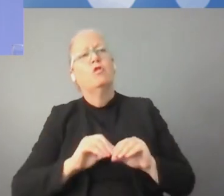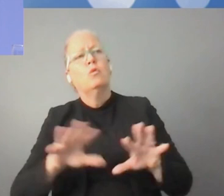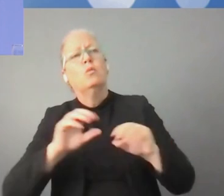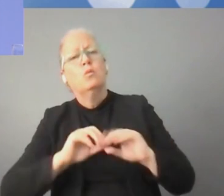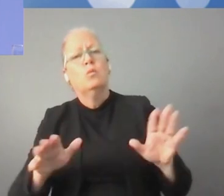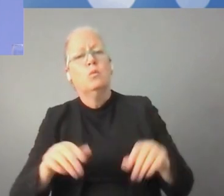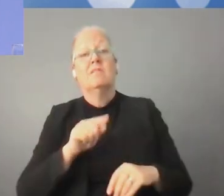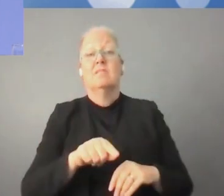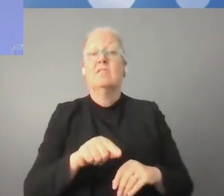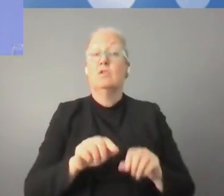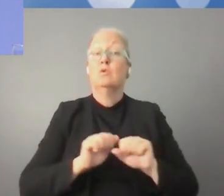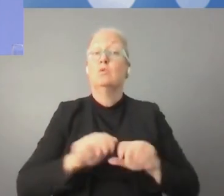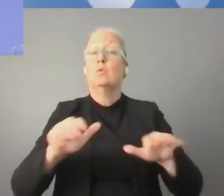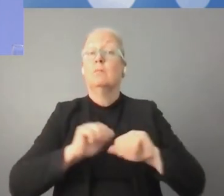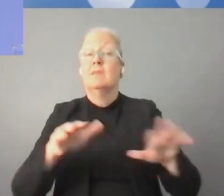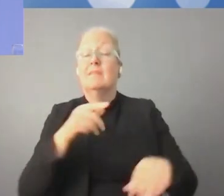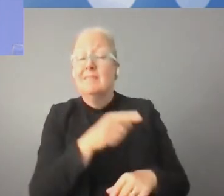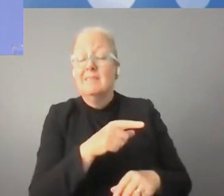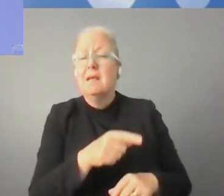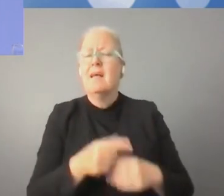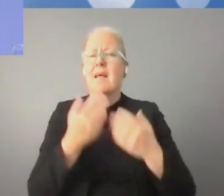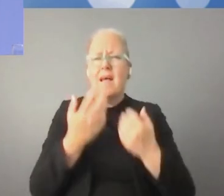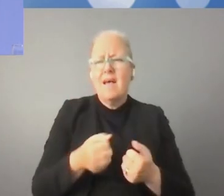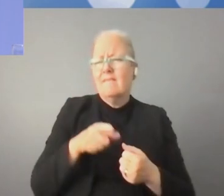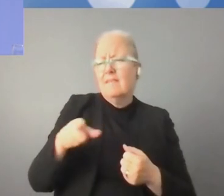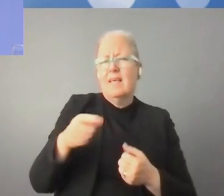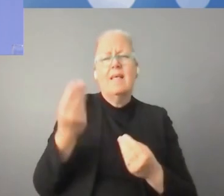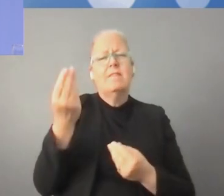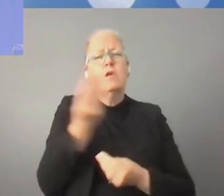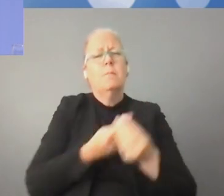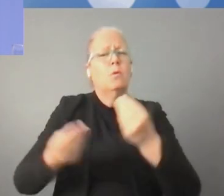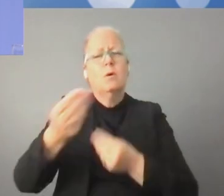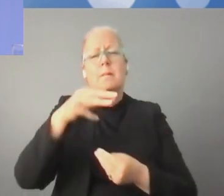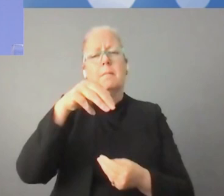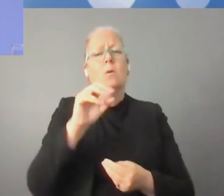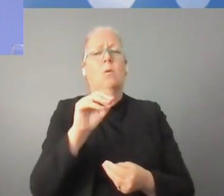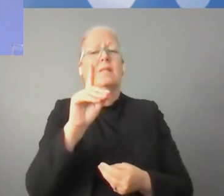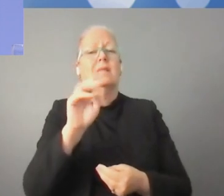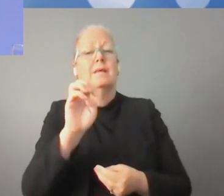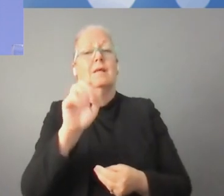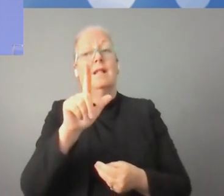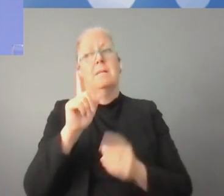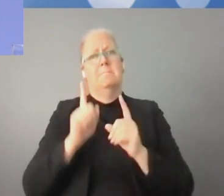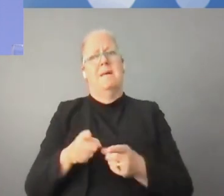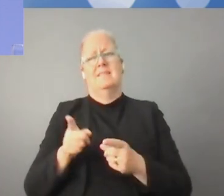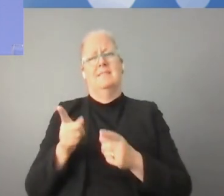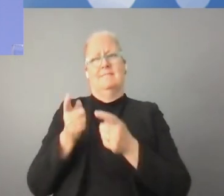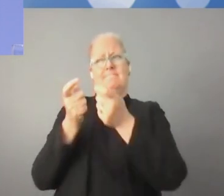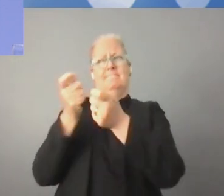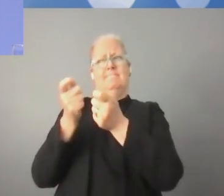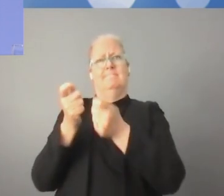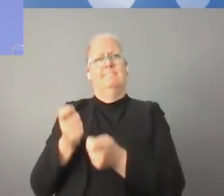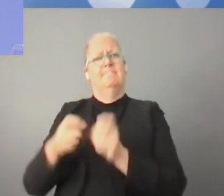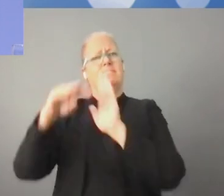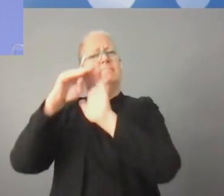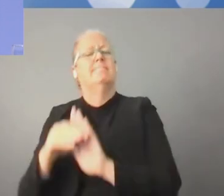تتبع هذه النماذج غير الواقعية ولا تتحول.